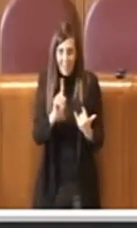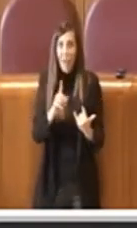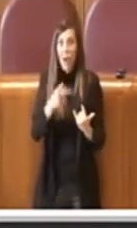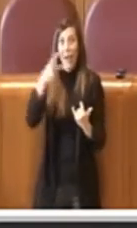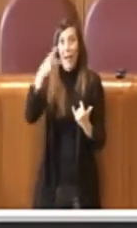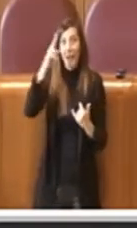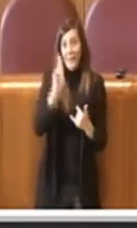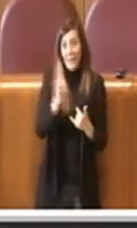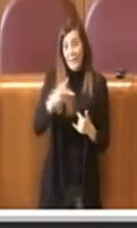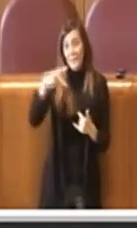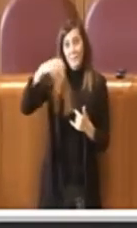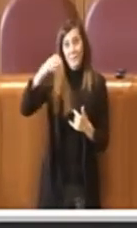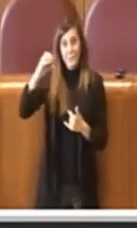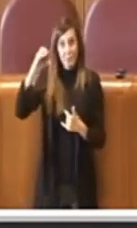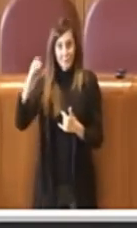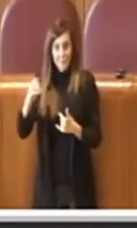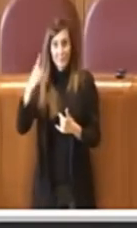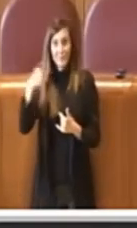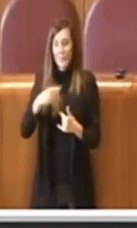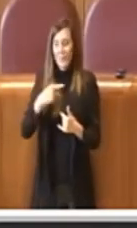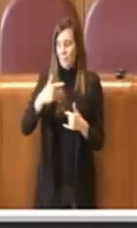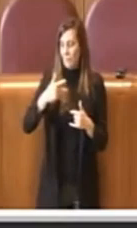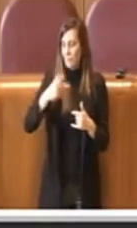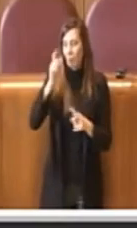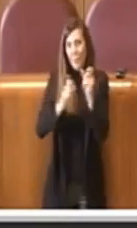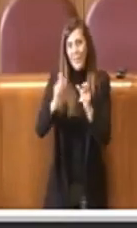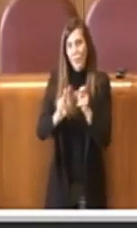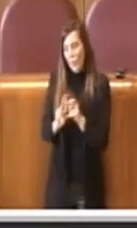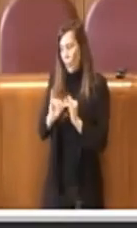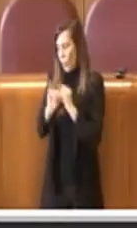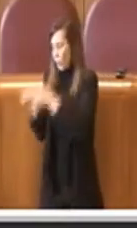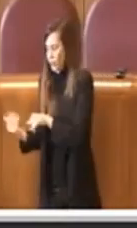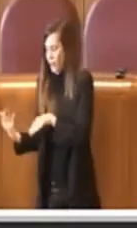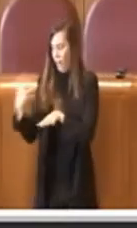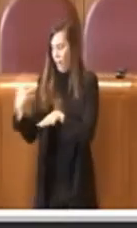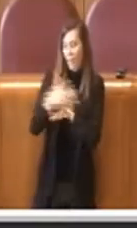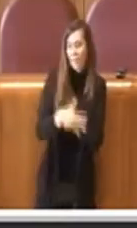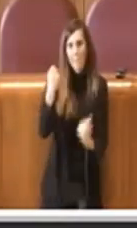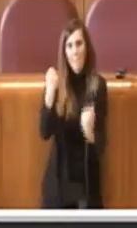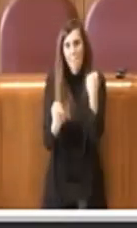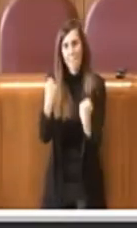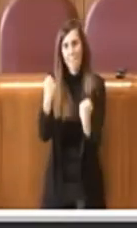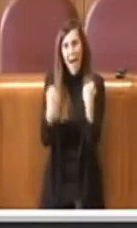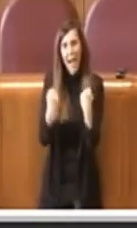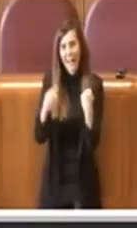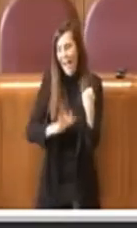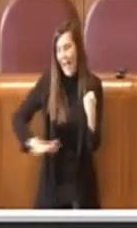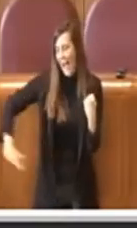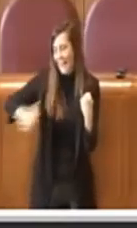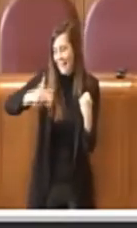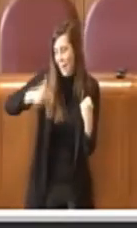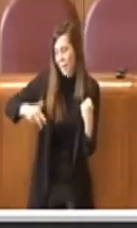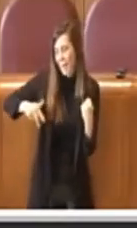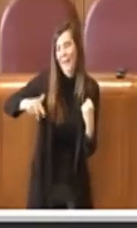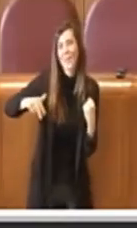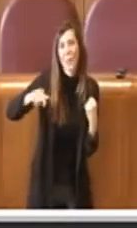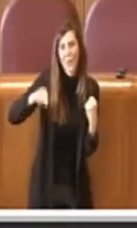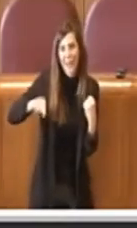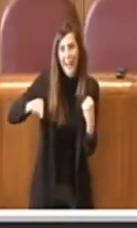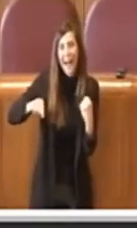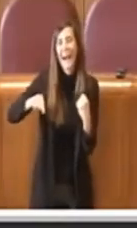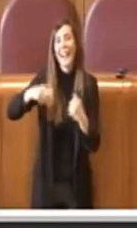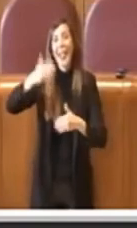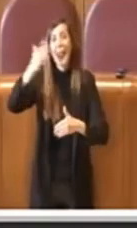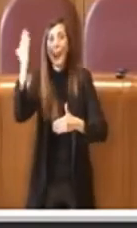NCC limitatamente allo scarico dei passeggeri all'interno delle aree pedonali o comunque delle aree dove fossero previste delle